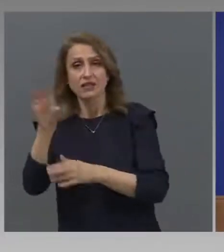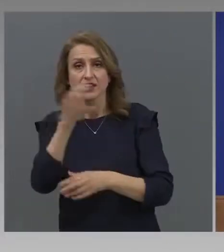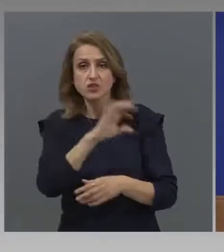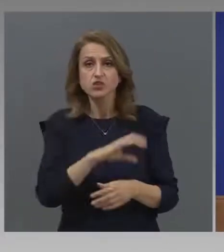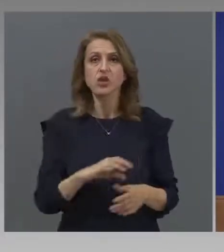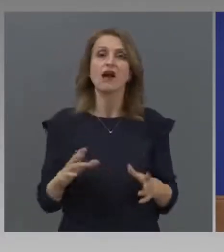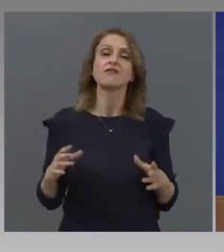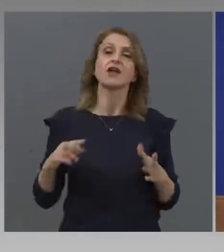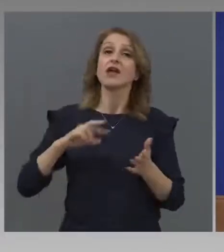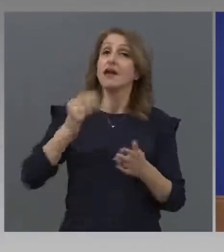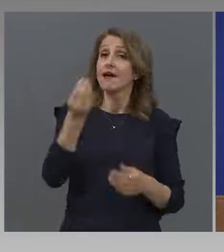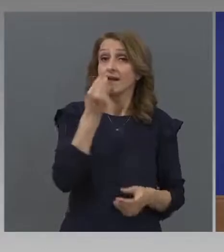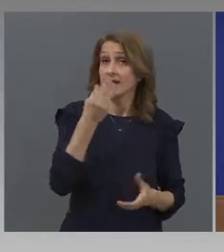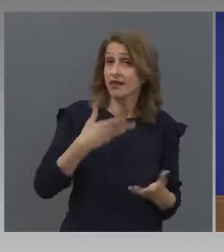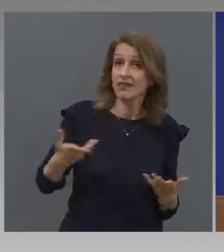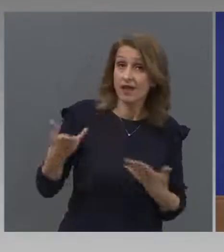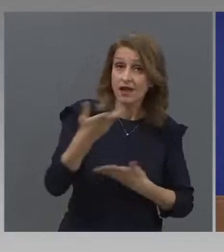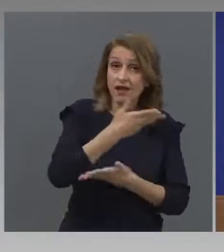храна.